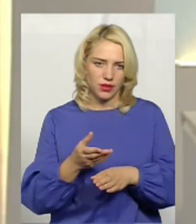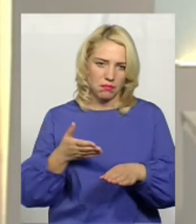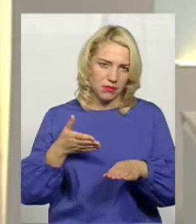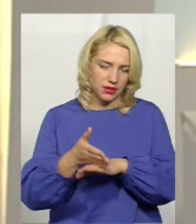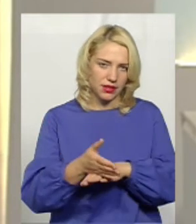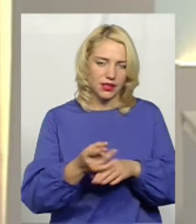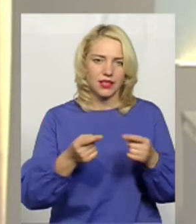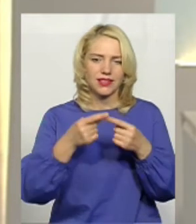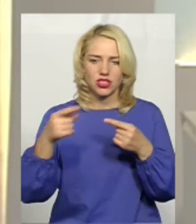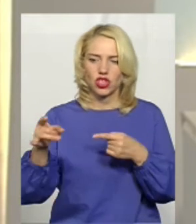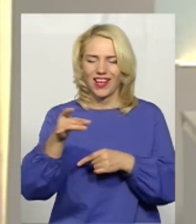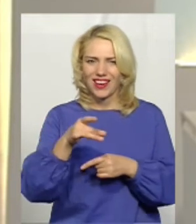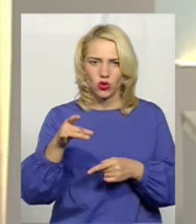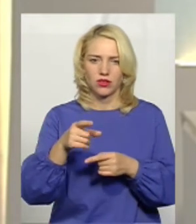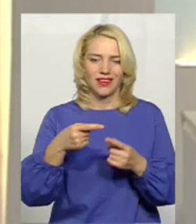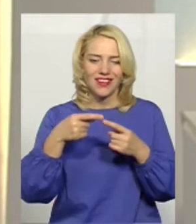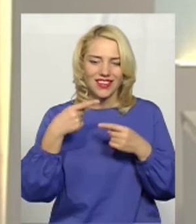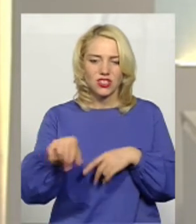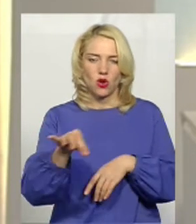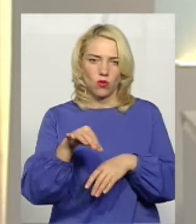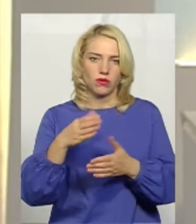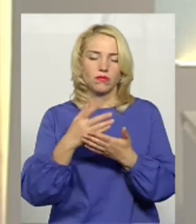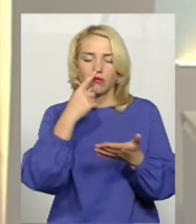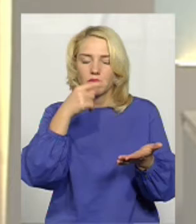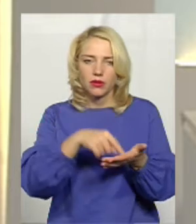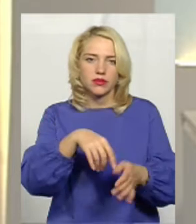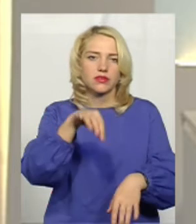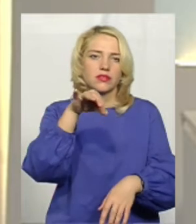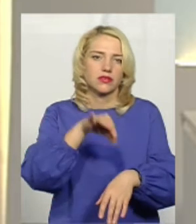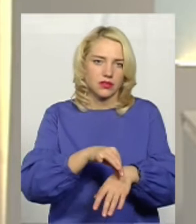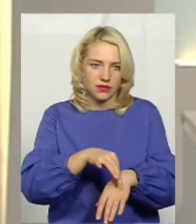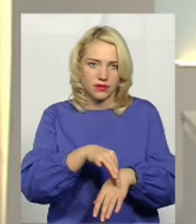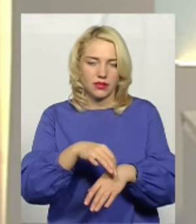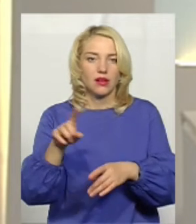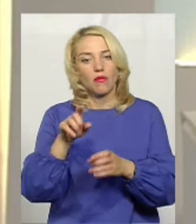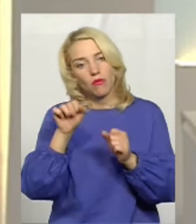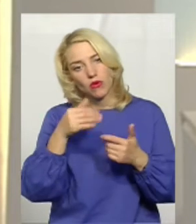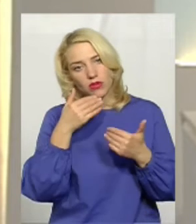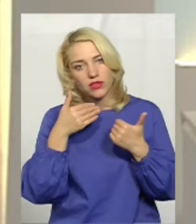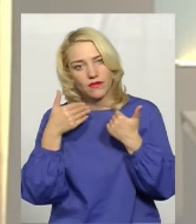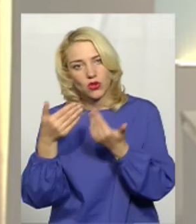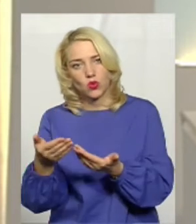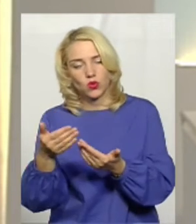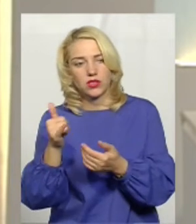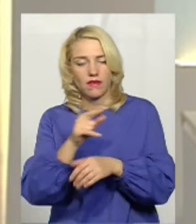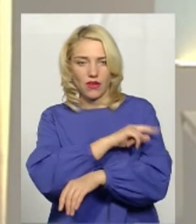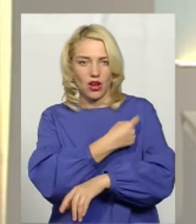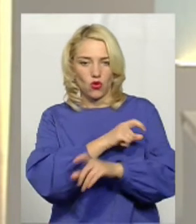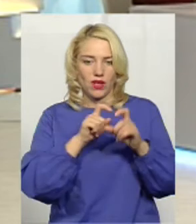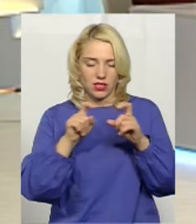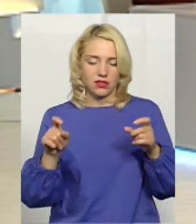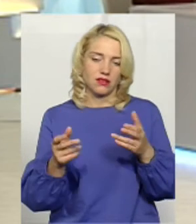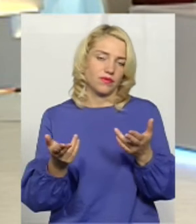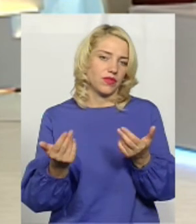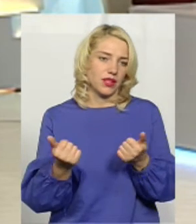з іншого регіону, з іншої області, занедужила, на жаль. Вона може звернутися в лікувальний закон? Так, всі